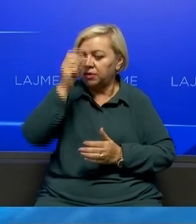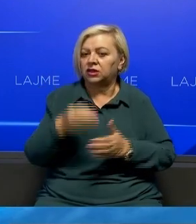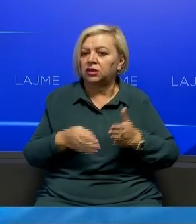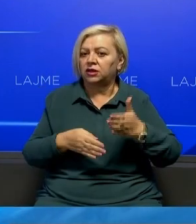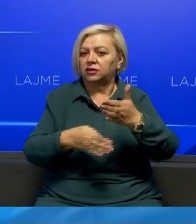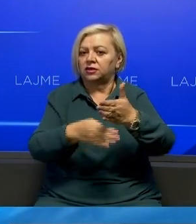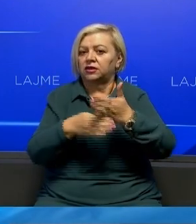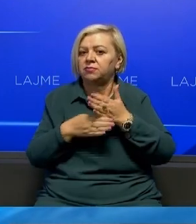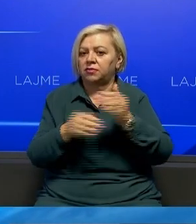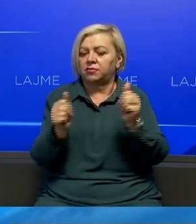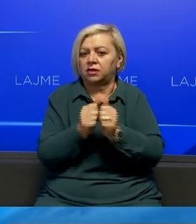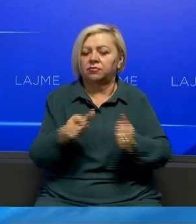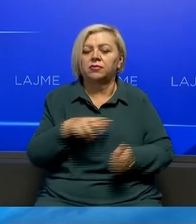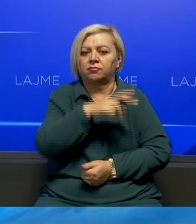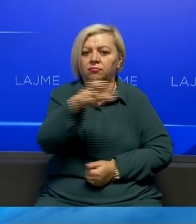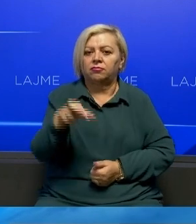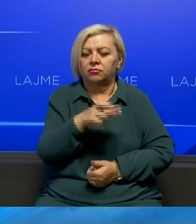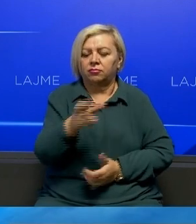ndihme në bashkimit Evropian.